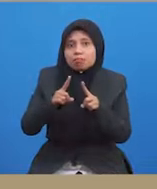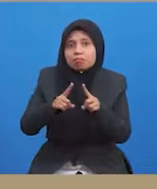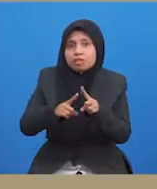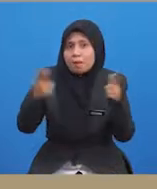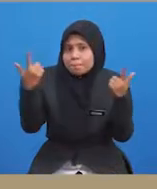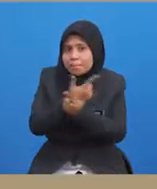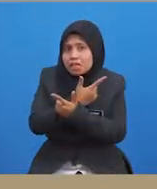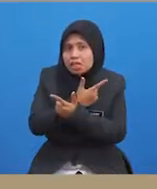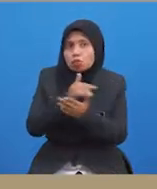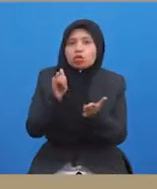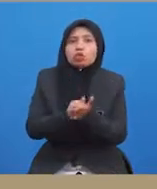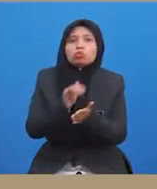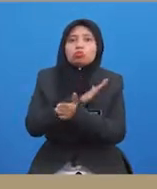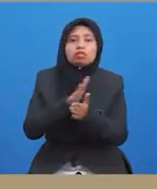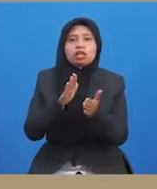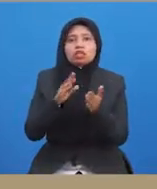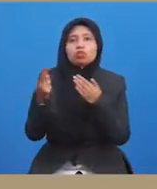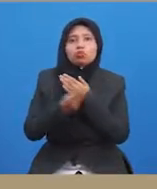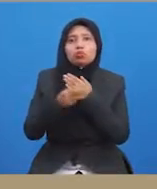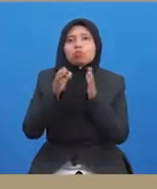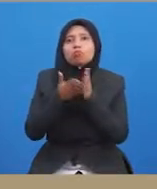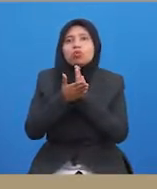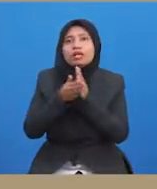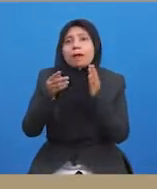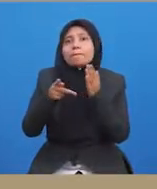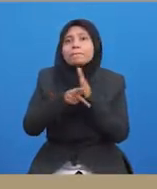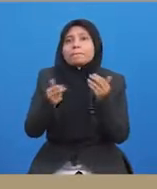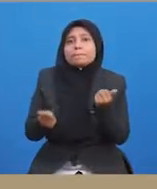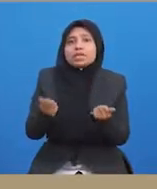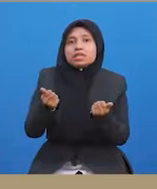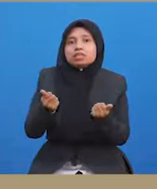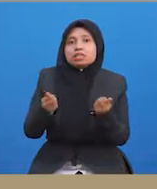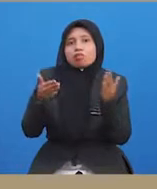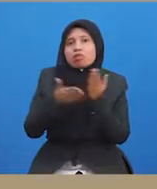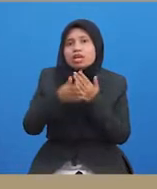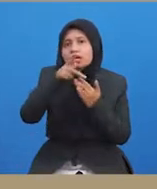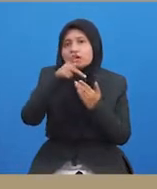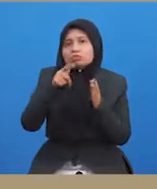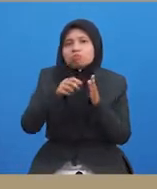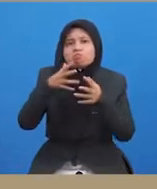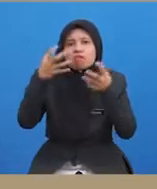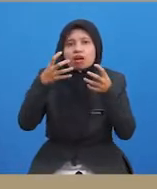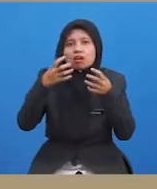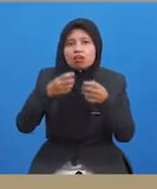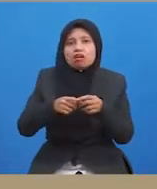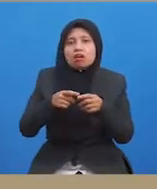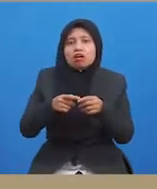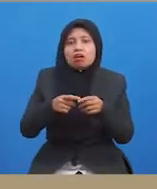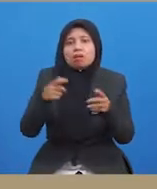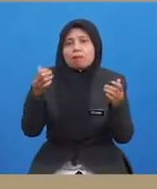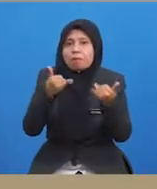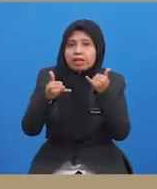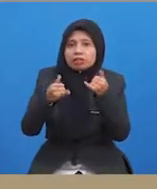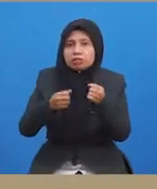tersebut tidak dihukum oleh pengadil. Oleh kerana terlalu marah, penyerang tadi telah menyiku pemain pertahanan